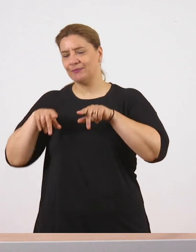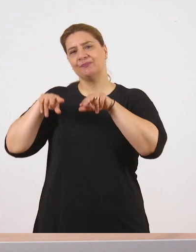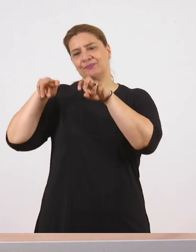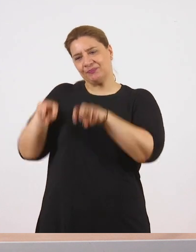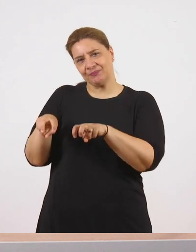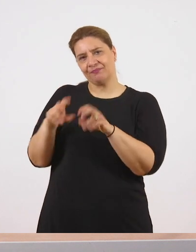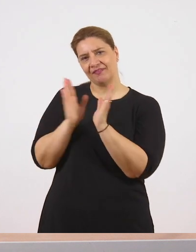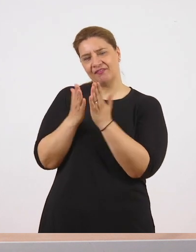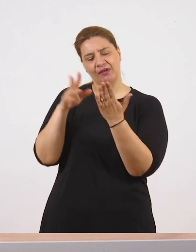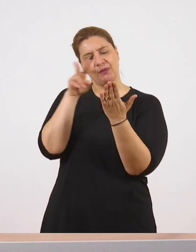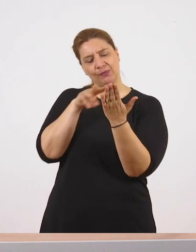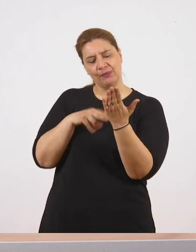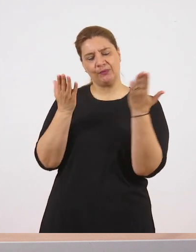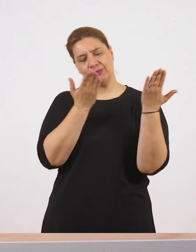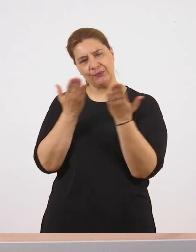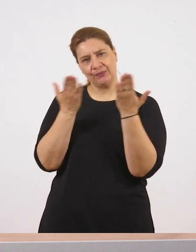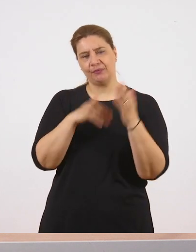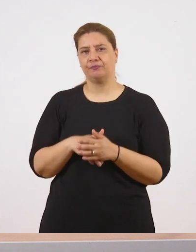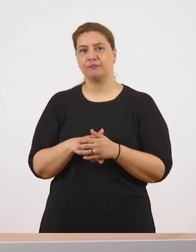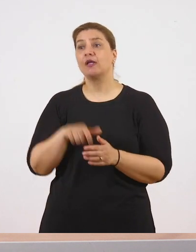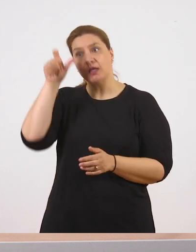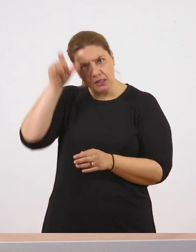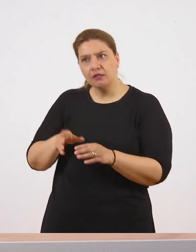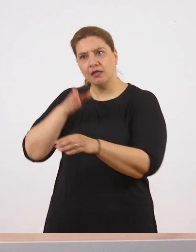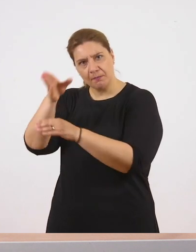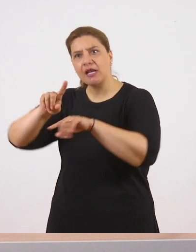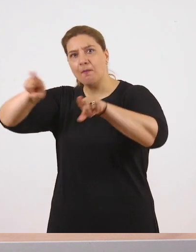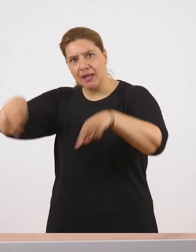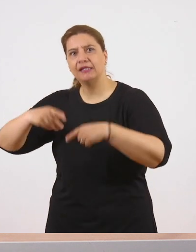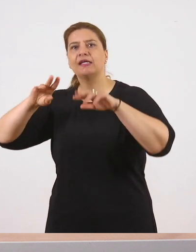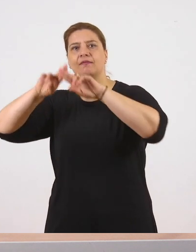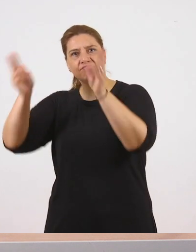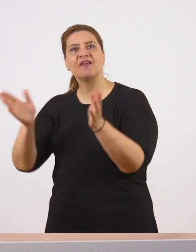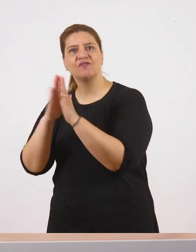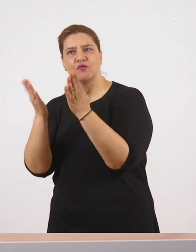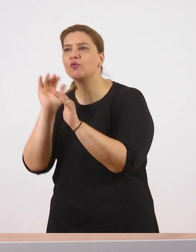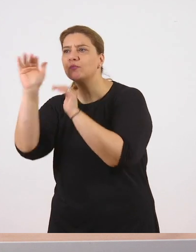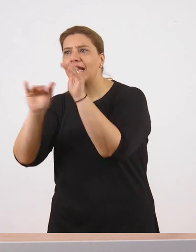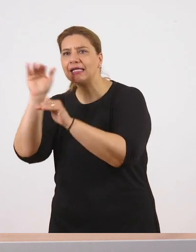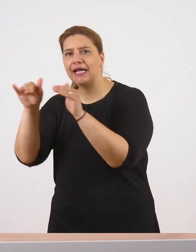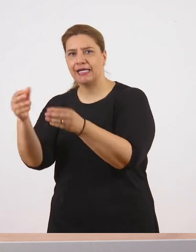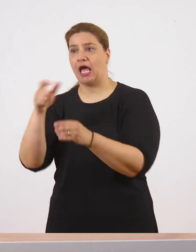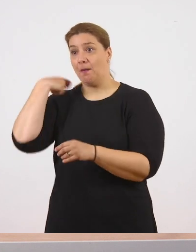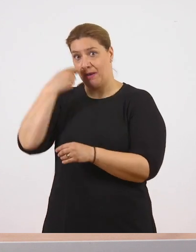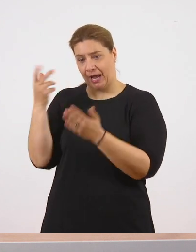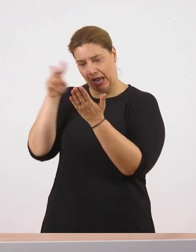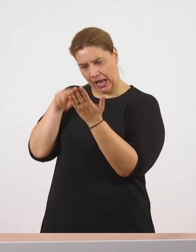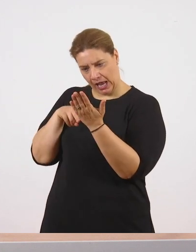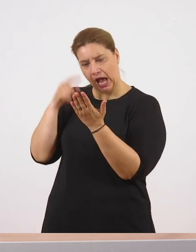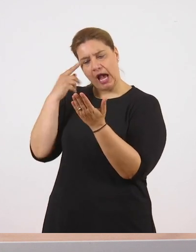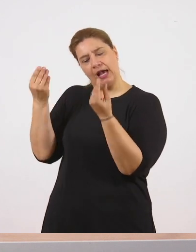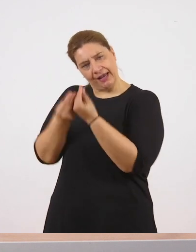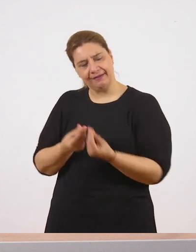Τα παράγγελνε η ίδια στο βιβλιοπωλείο της πλατείας. Κι όσα έκρινε ότι με ενδιέφεραν, τα έδινε και σε μένα να τα διαβάσω.